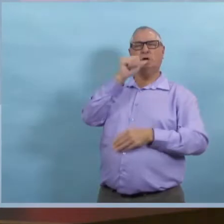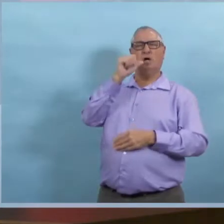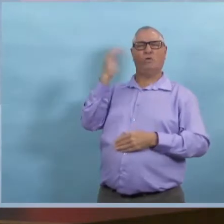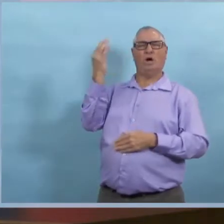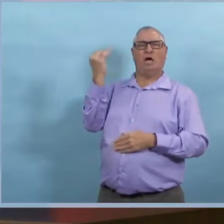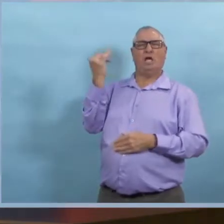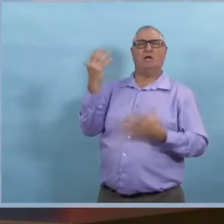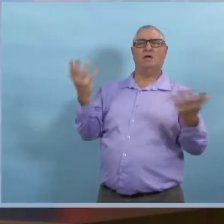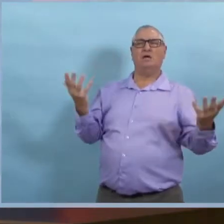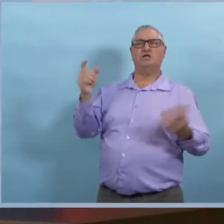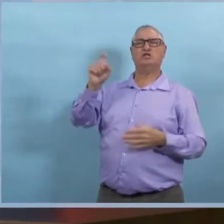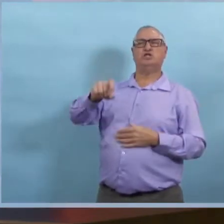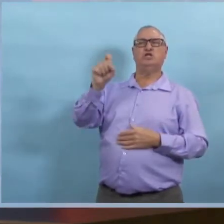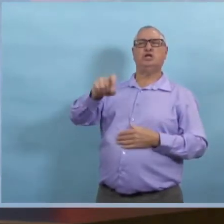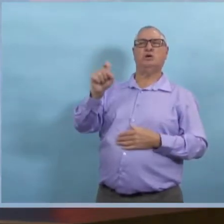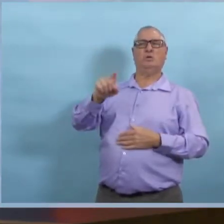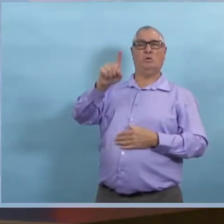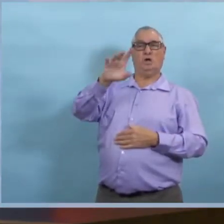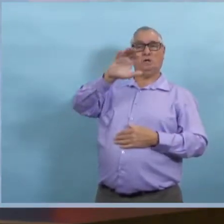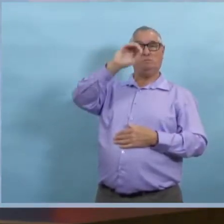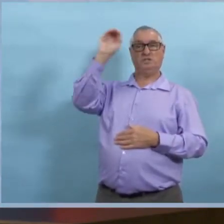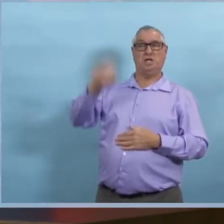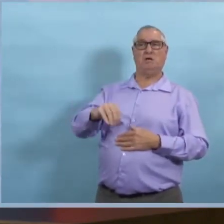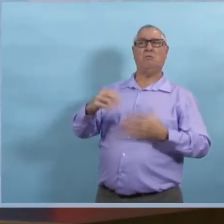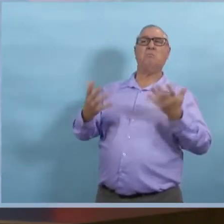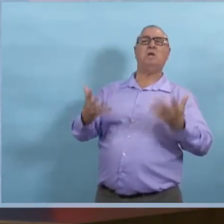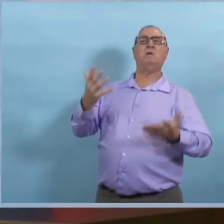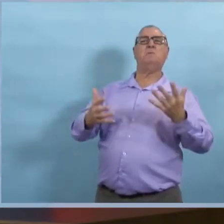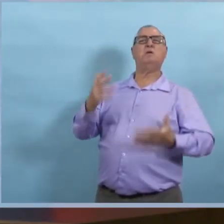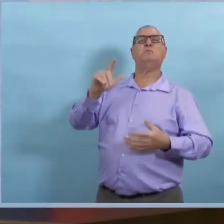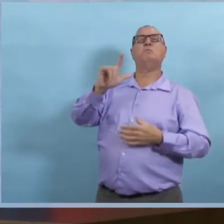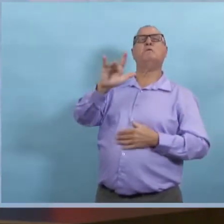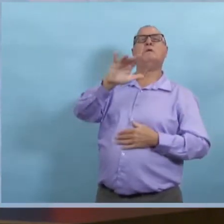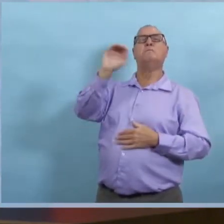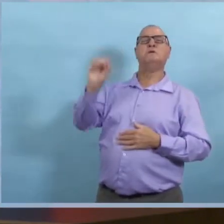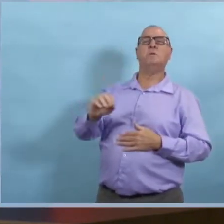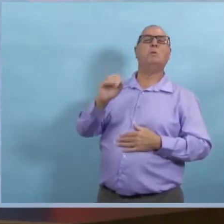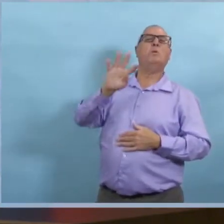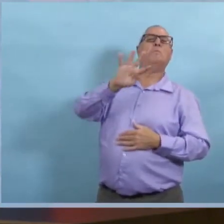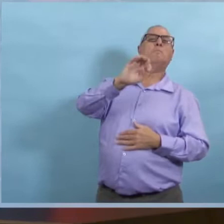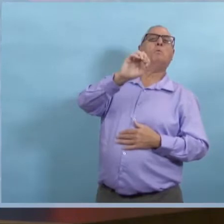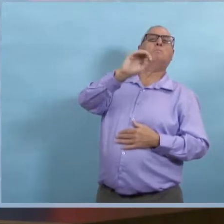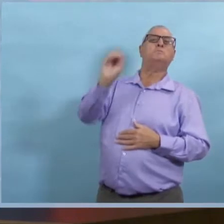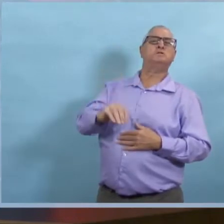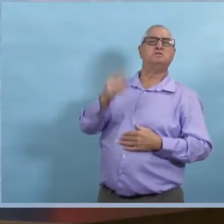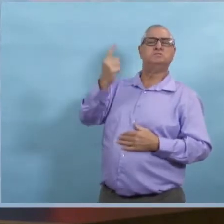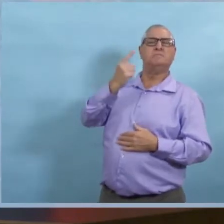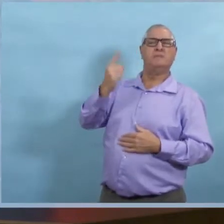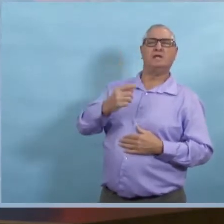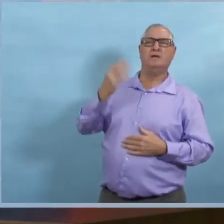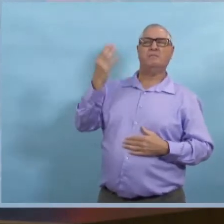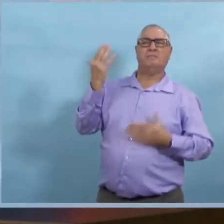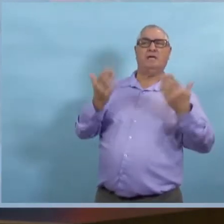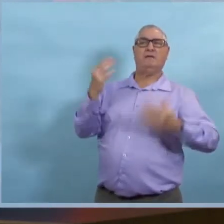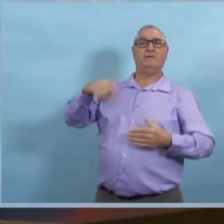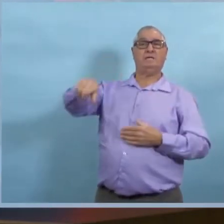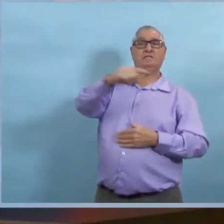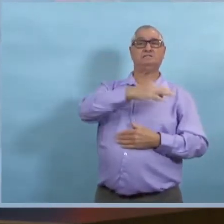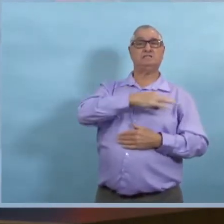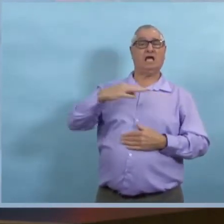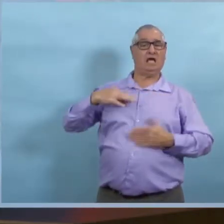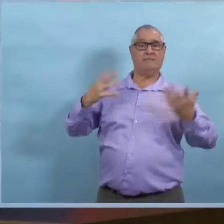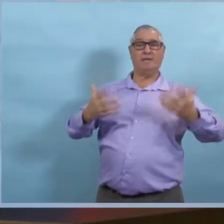réduisez pas simplement la capacité des bars et des clubs de nuit ? Je veux dire, les fermer, ça va avoir des